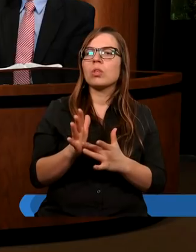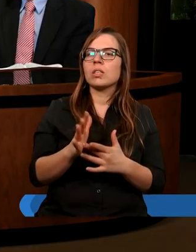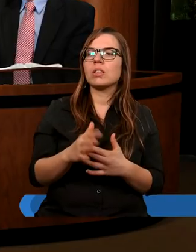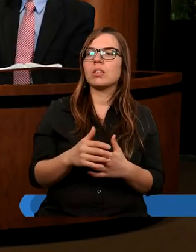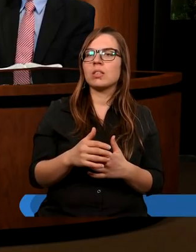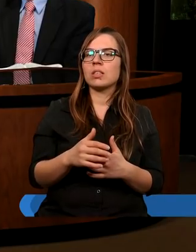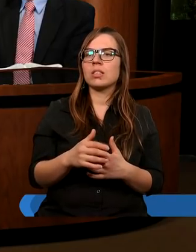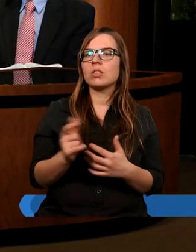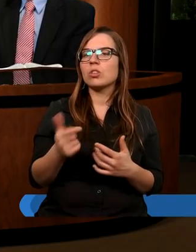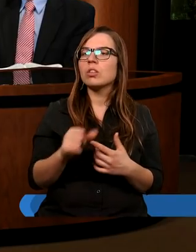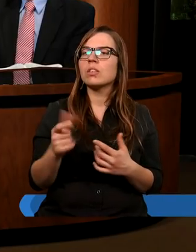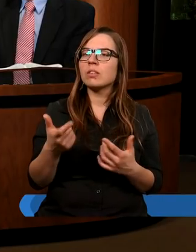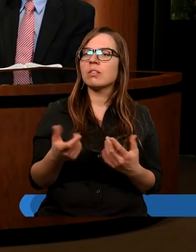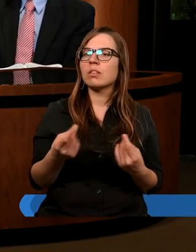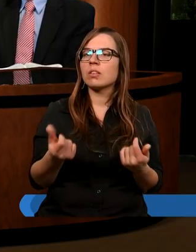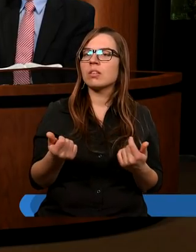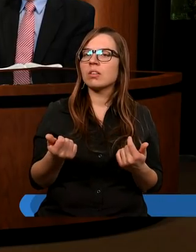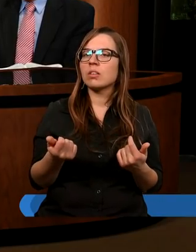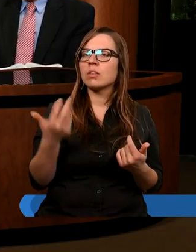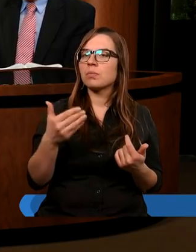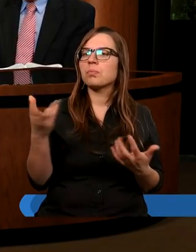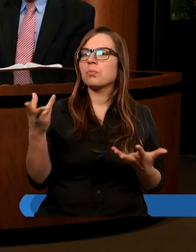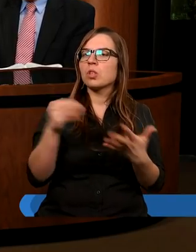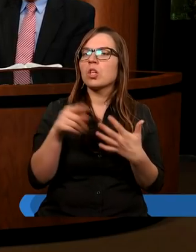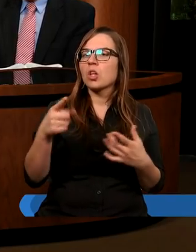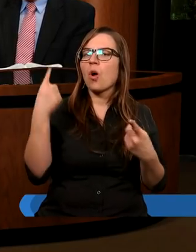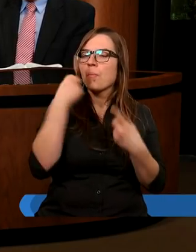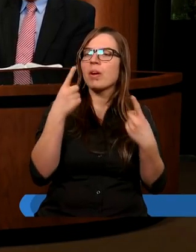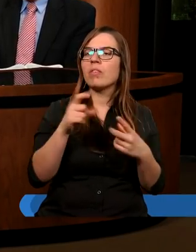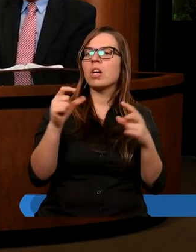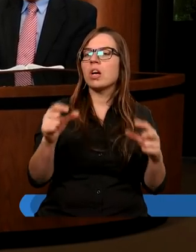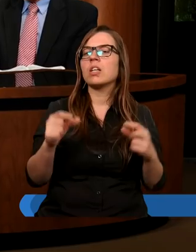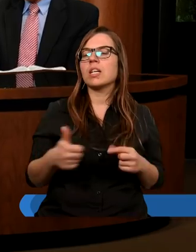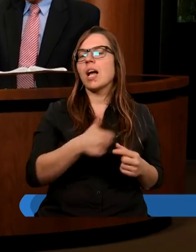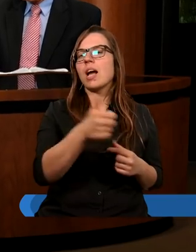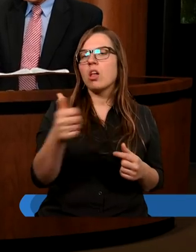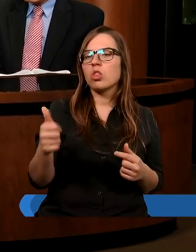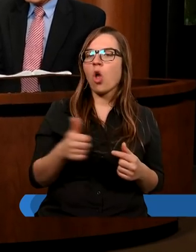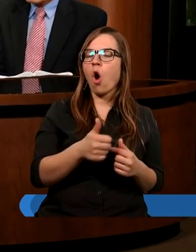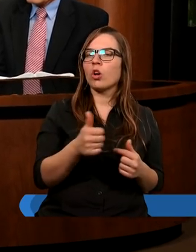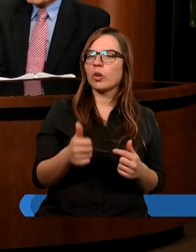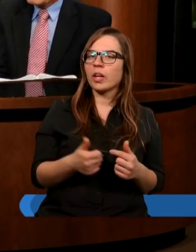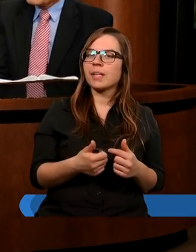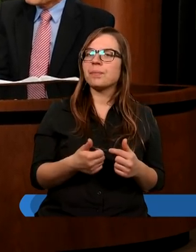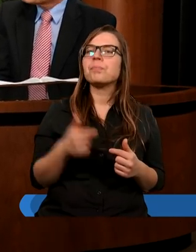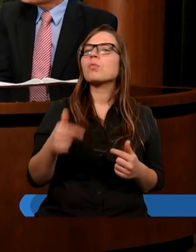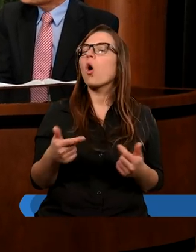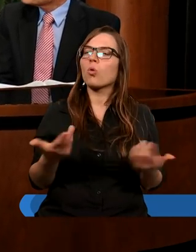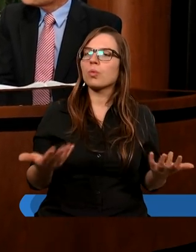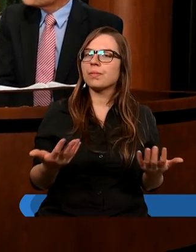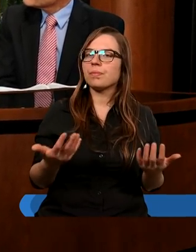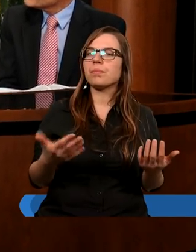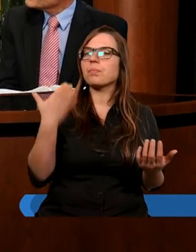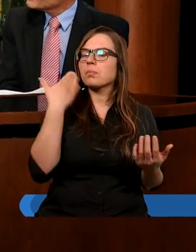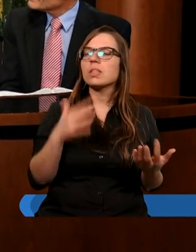jeszcze myśl, tak? Chciałbym może dodać tę myśl w kontekście jedności. Otóż